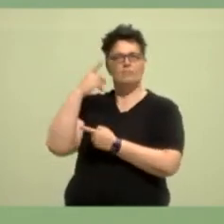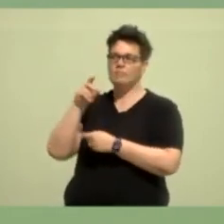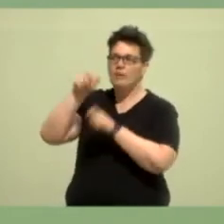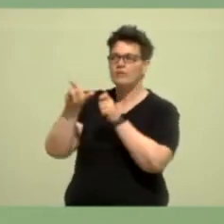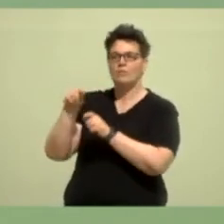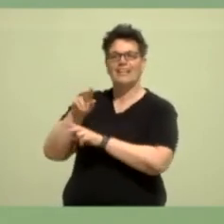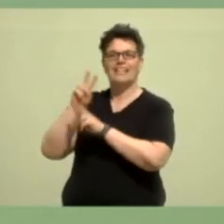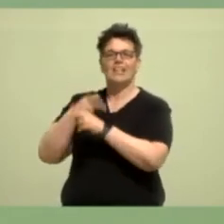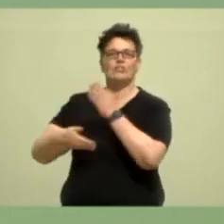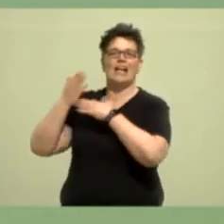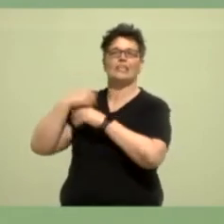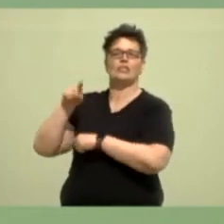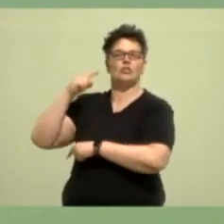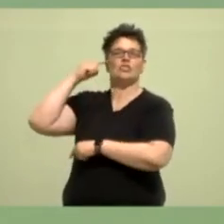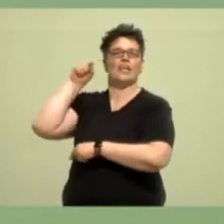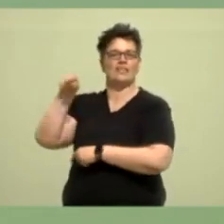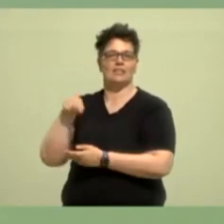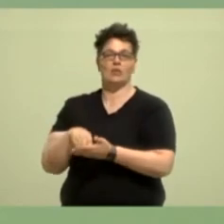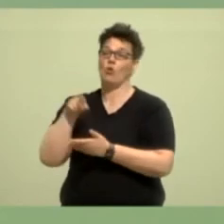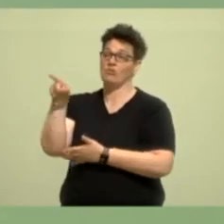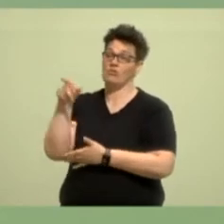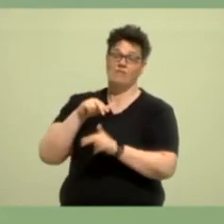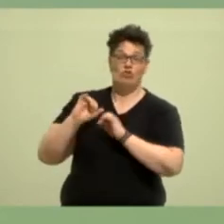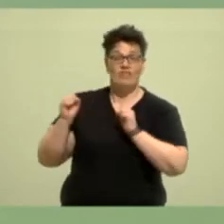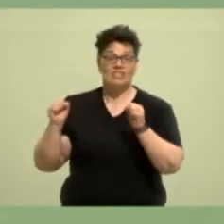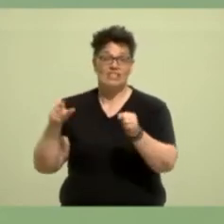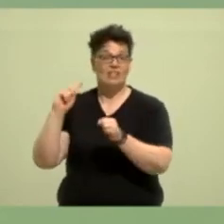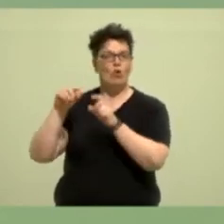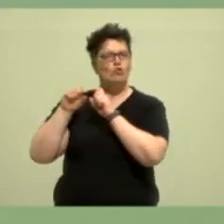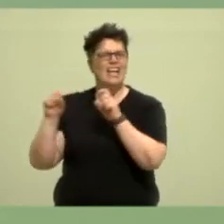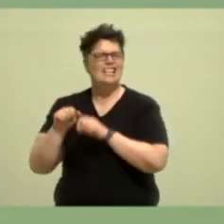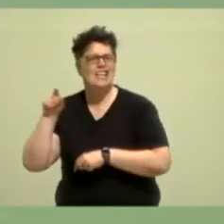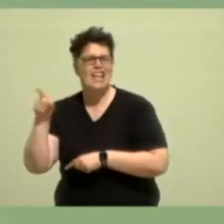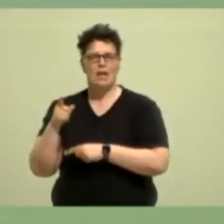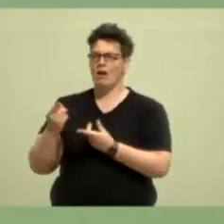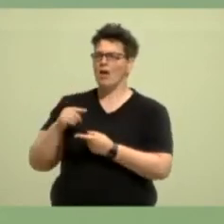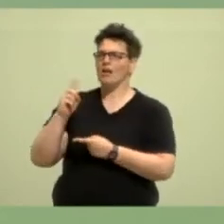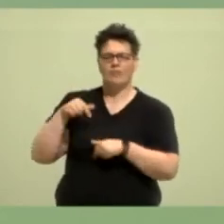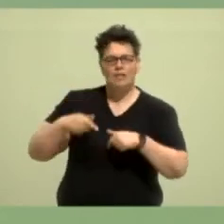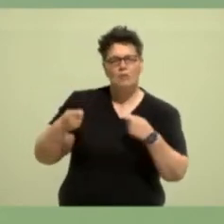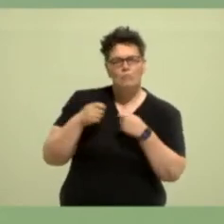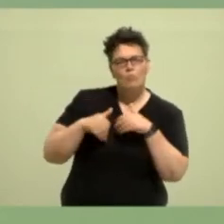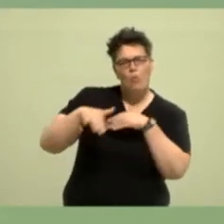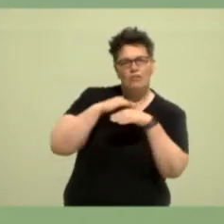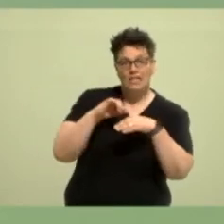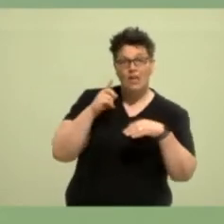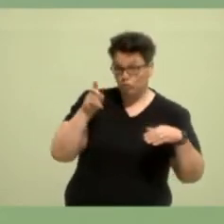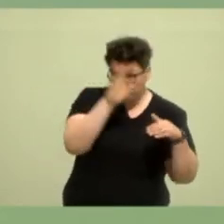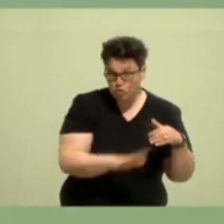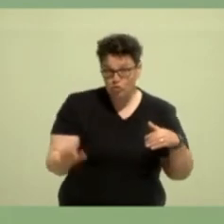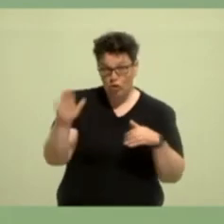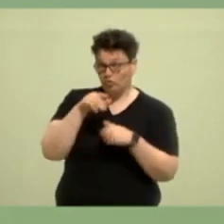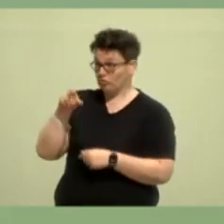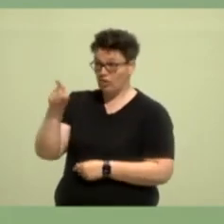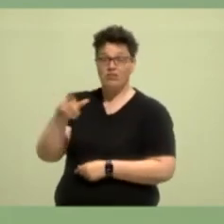gerade weil sie sehr wirtschaftlich aktiv sind, weil sie unternehmerisch sind, weil sie in unserem Bundesland, ja in Deutschland unglaublich